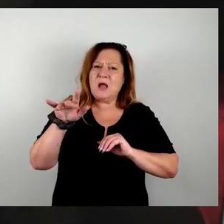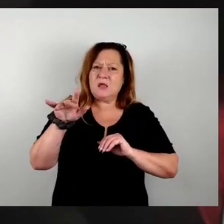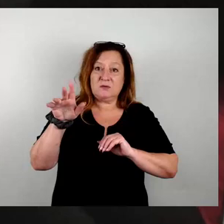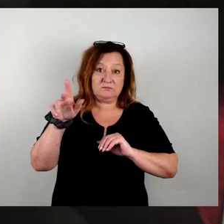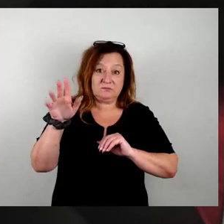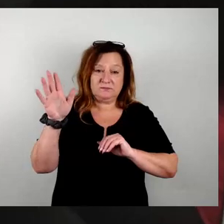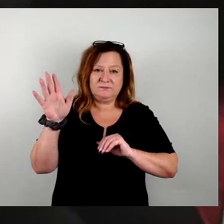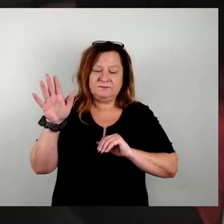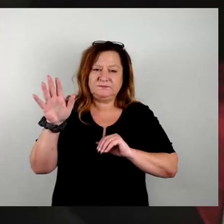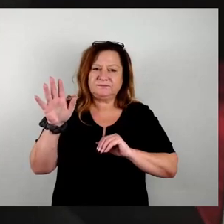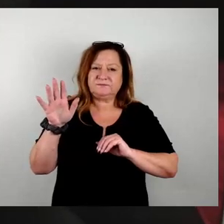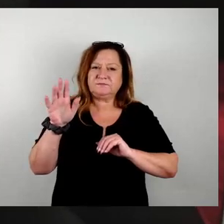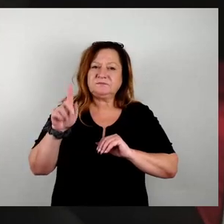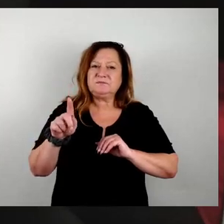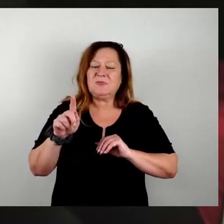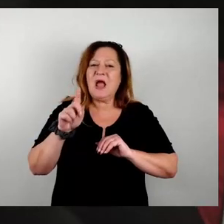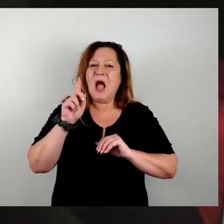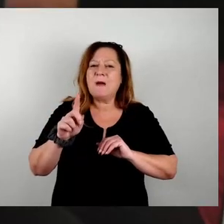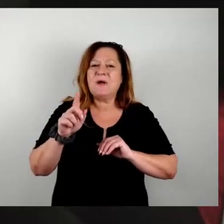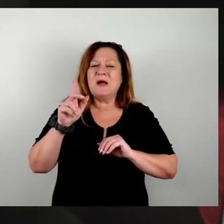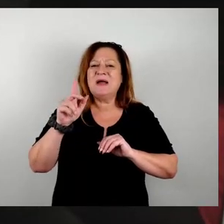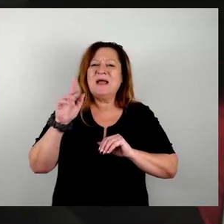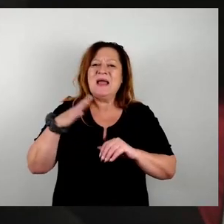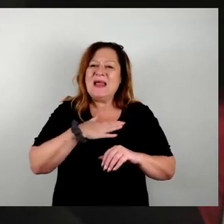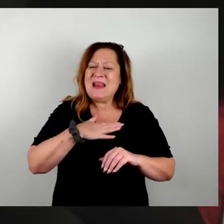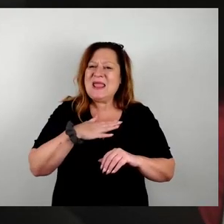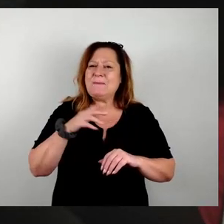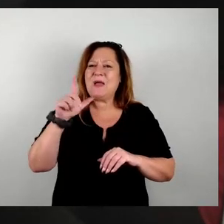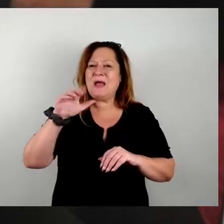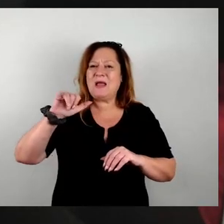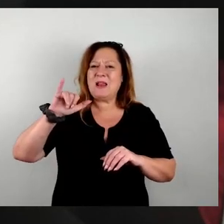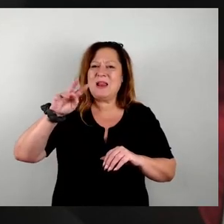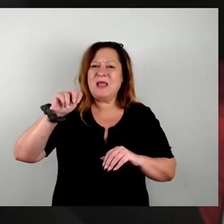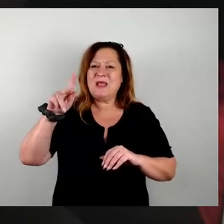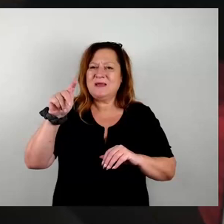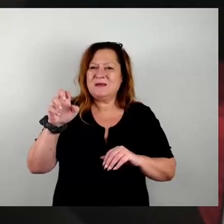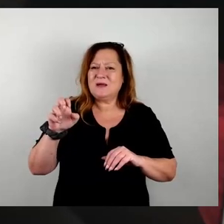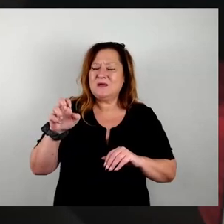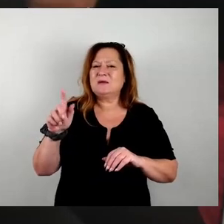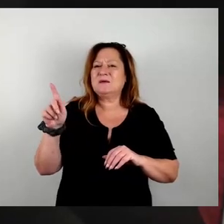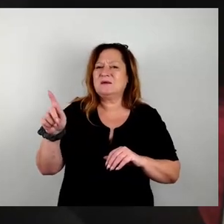untersagt. Aber Herr Schäubach und die liebe Linke, weil Herr Wurz das ja explizit ansprach, dass der ganze TKF...